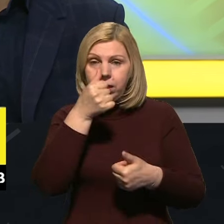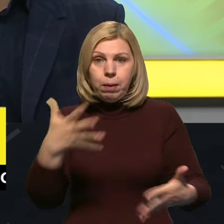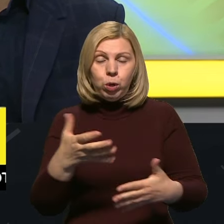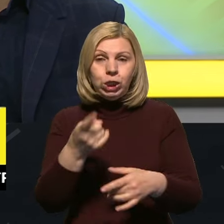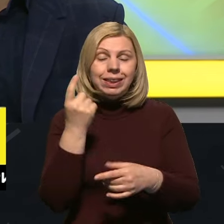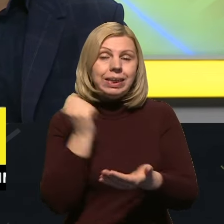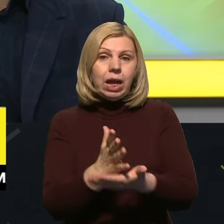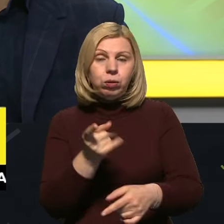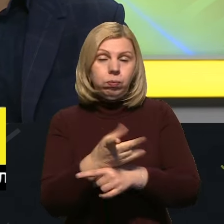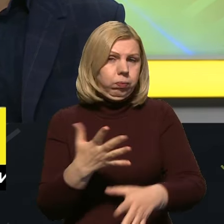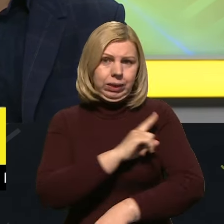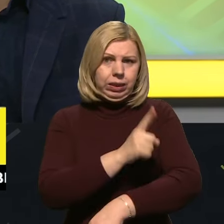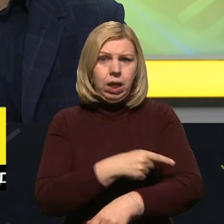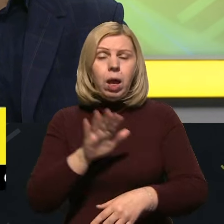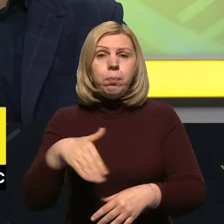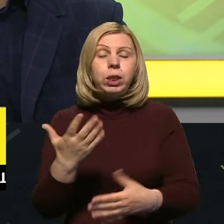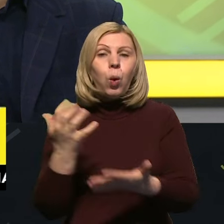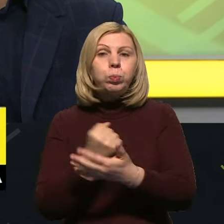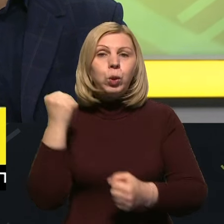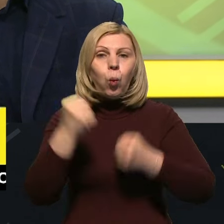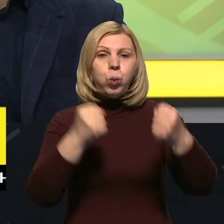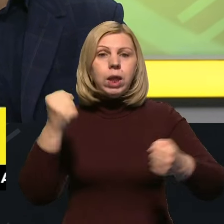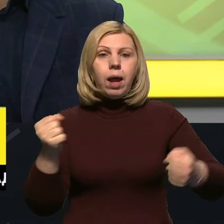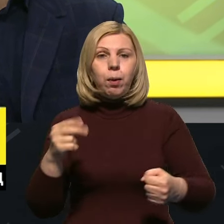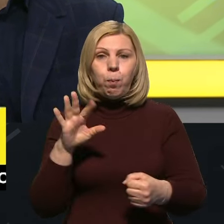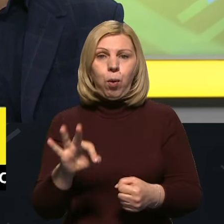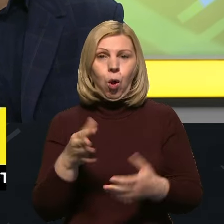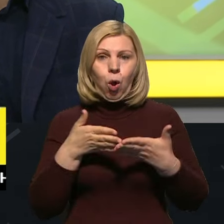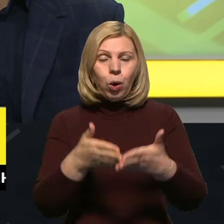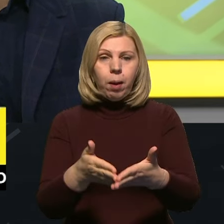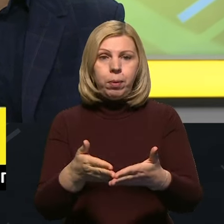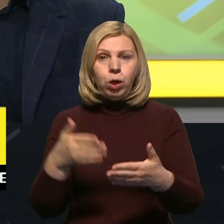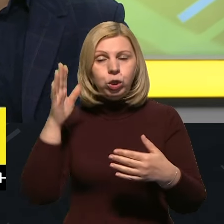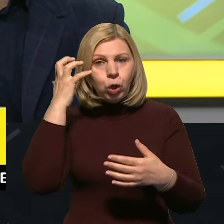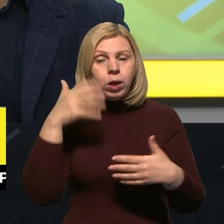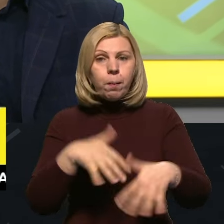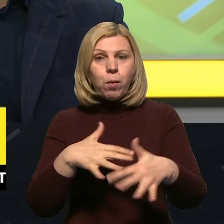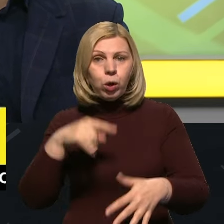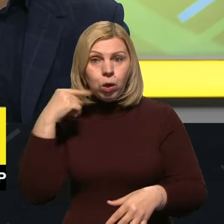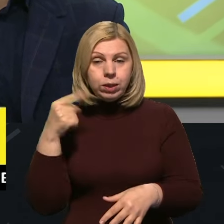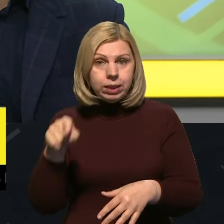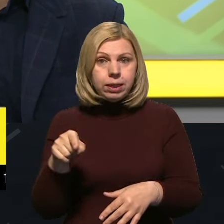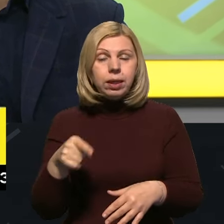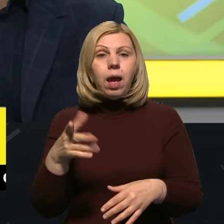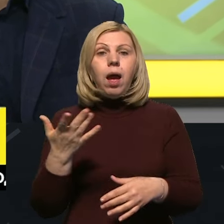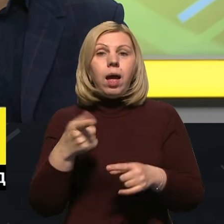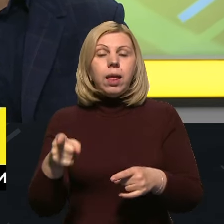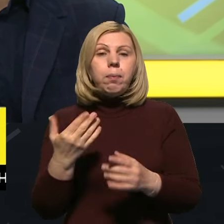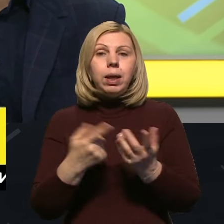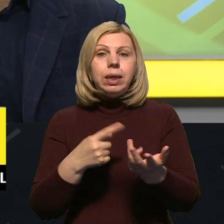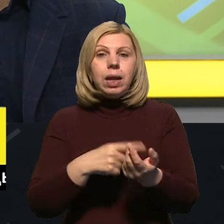вистрілити фізично. Наприклад, після успішних ударів по кораблях у Чорному морі російських, там кількість